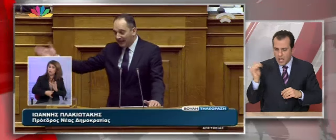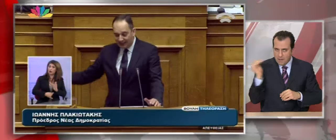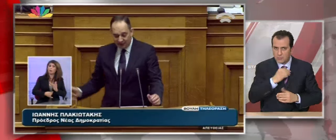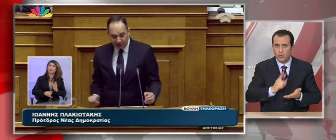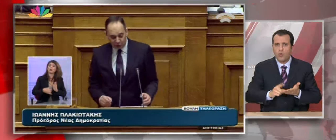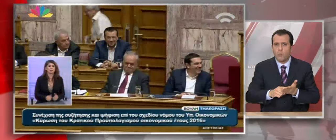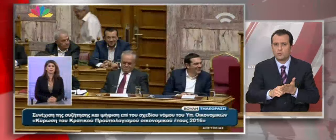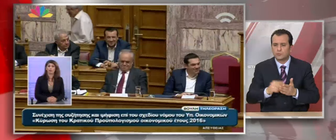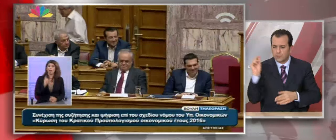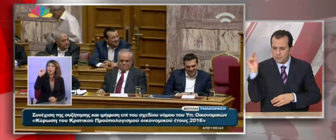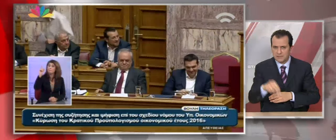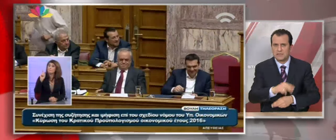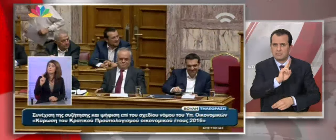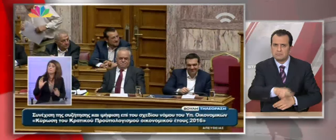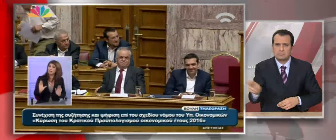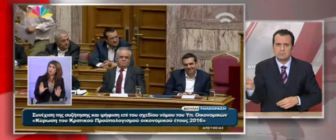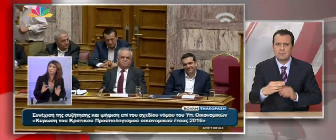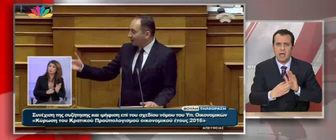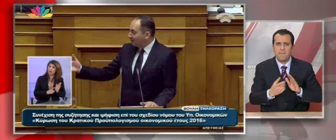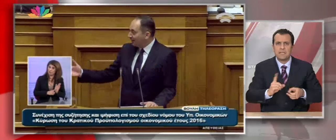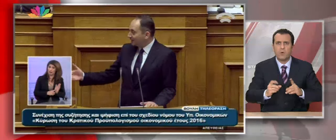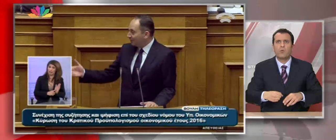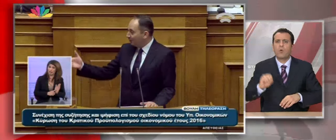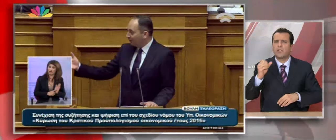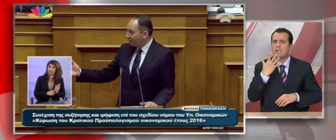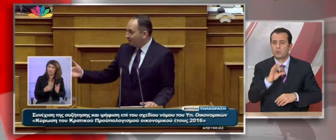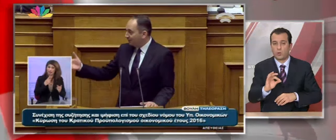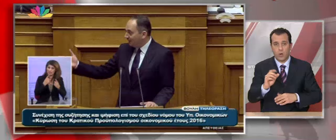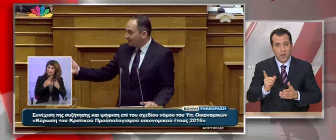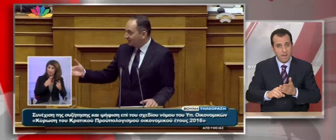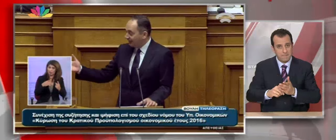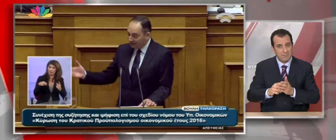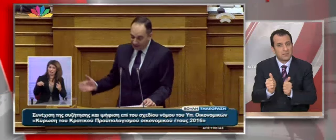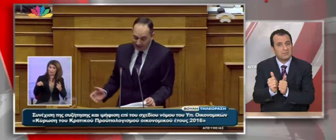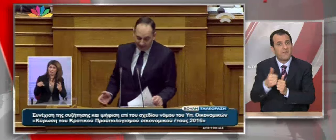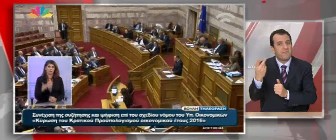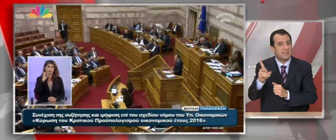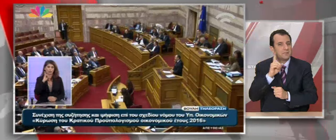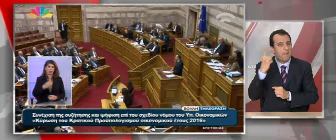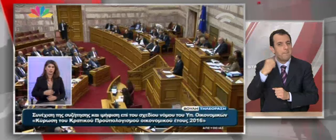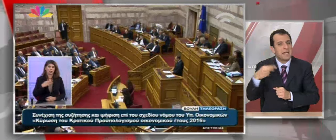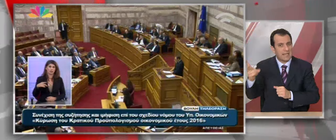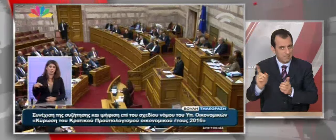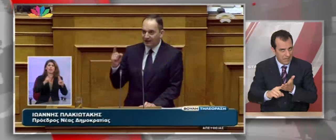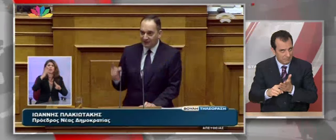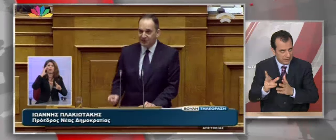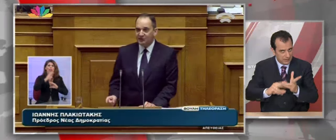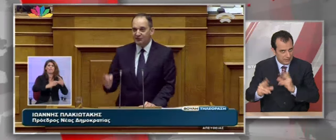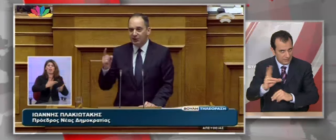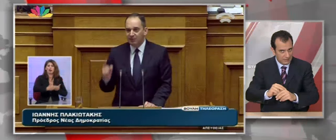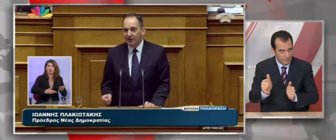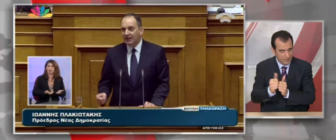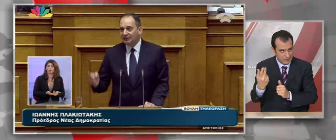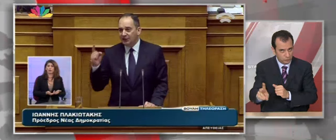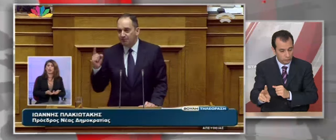να καταργήσετε το μνημόνιο. Μήπως πρέπει να συνεννοηθείτε με τη φίλη σας την κυρία Αγγέλα. Ξεκινήσατε να αποκαταστήσετε